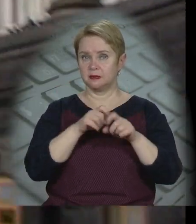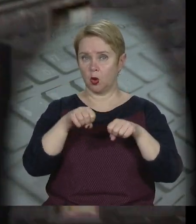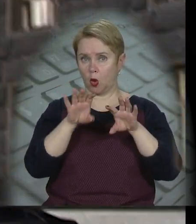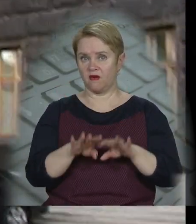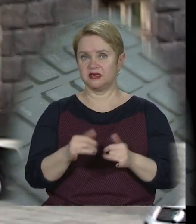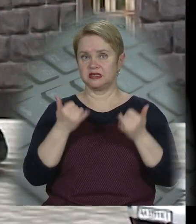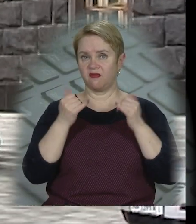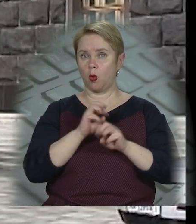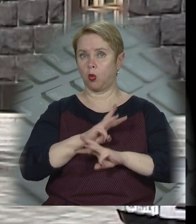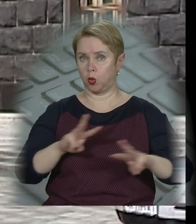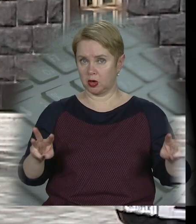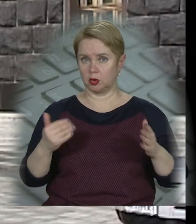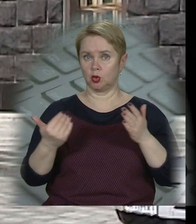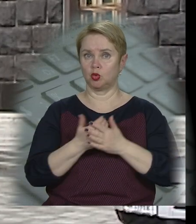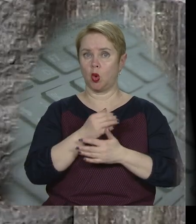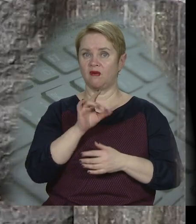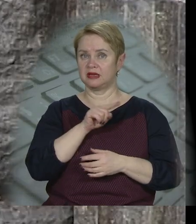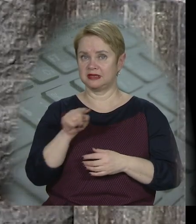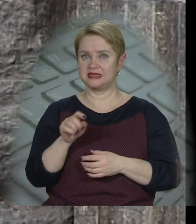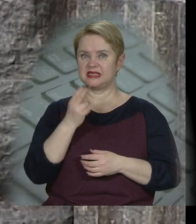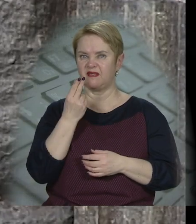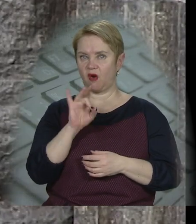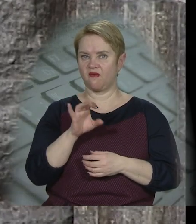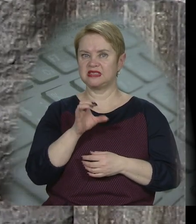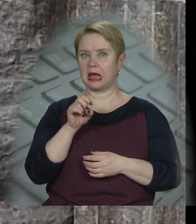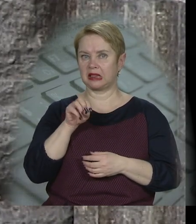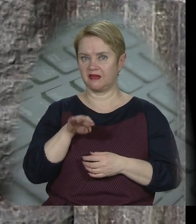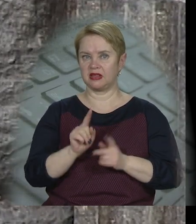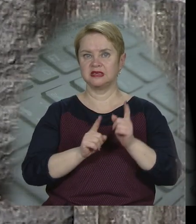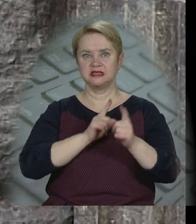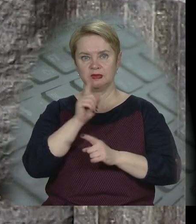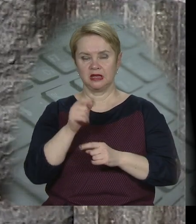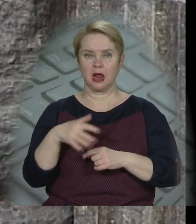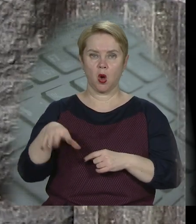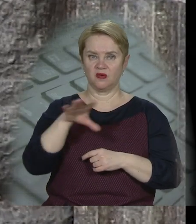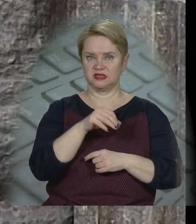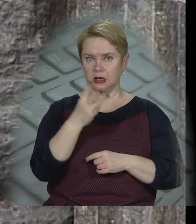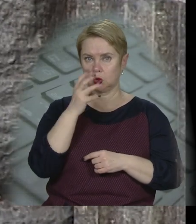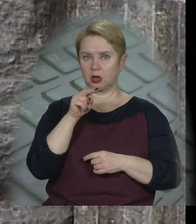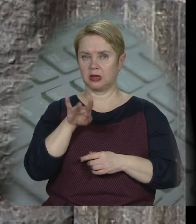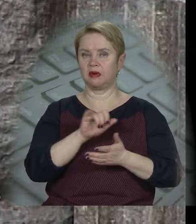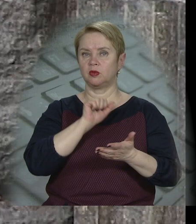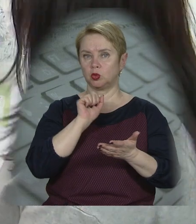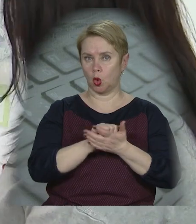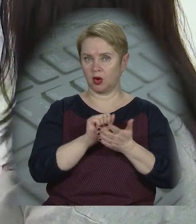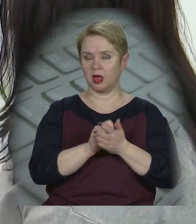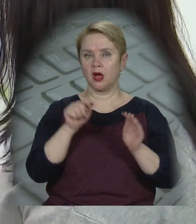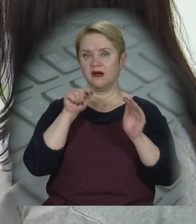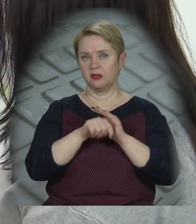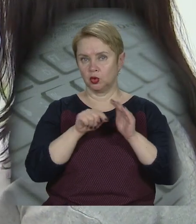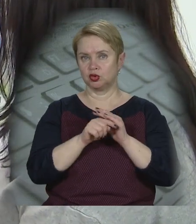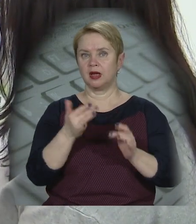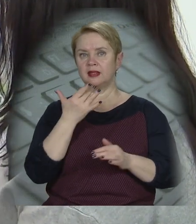зміни ухвалив сьогодні уряд. Новий термін дії цифрового сертифіката змінюється для усіх трьох типів документа –